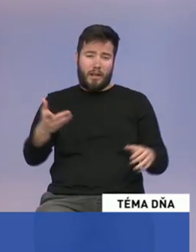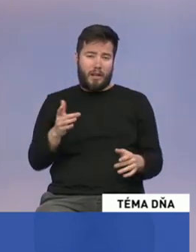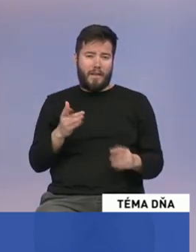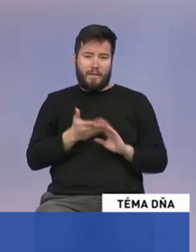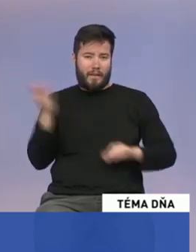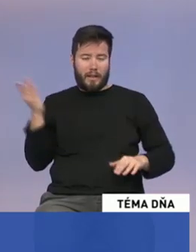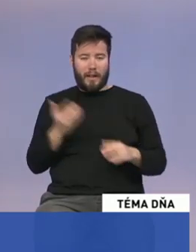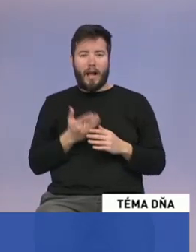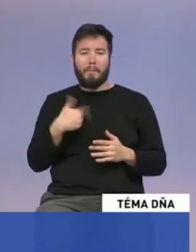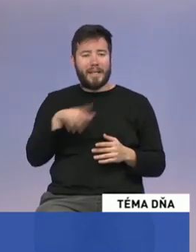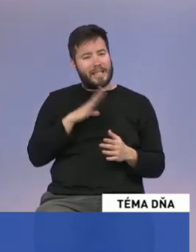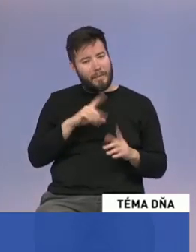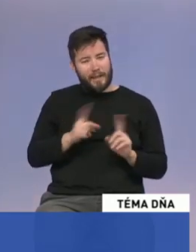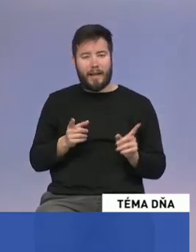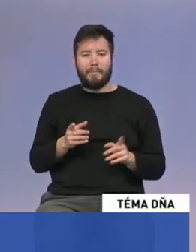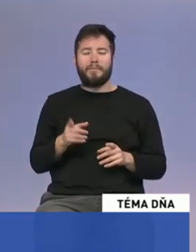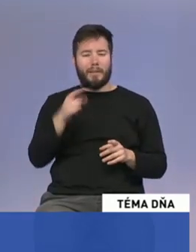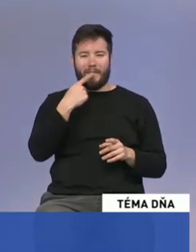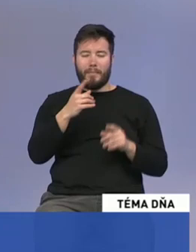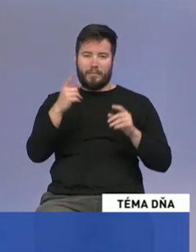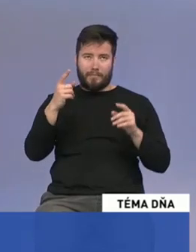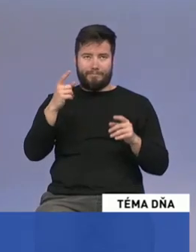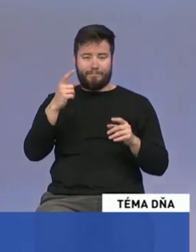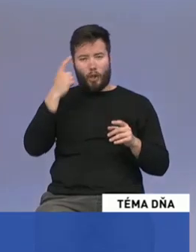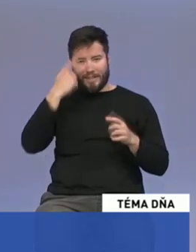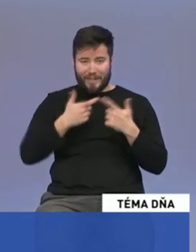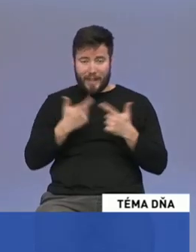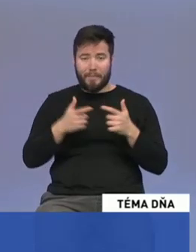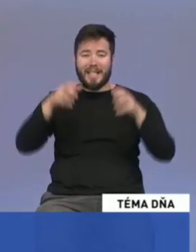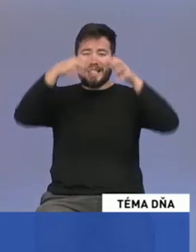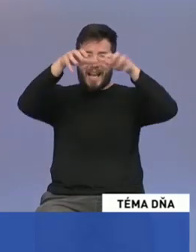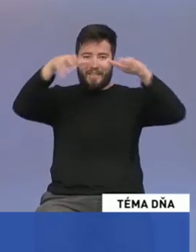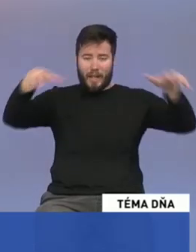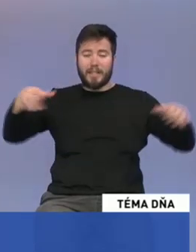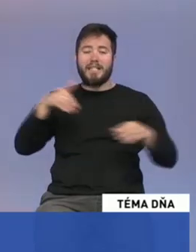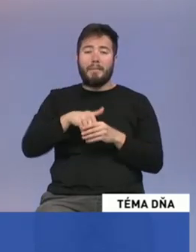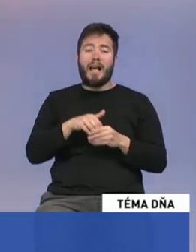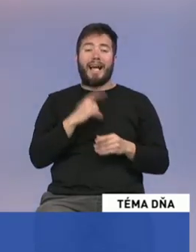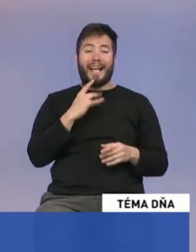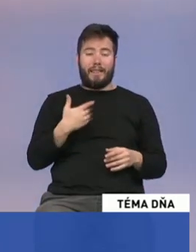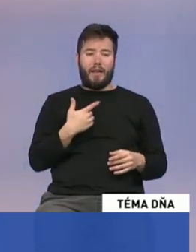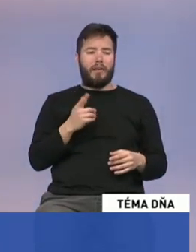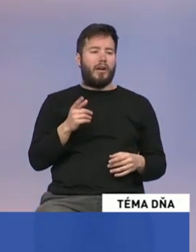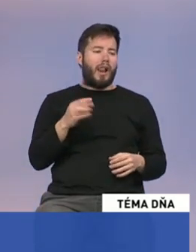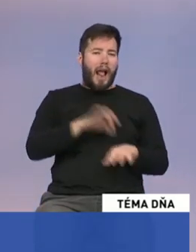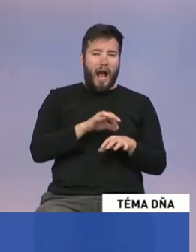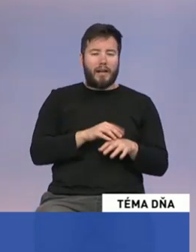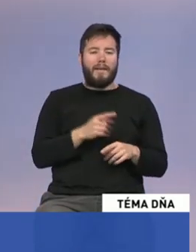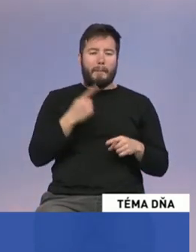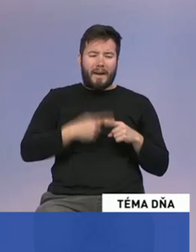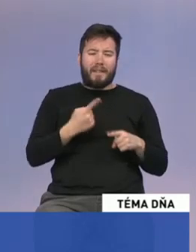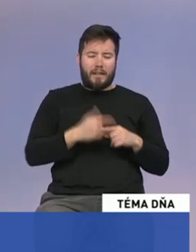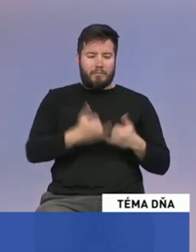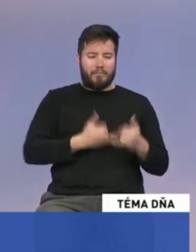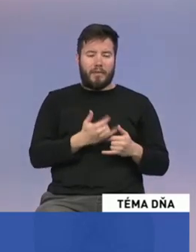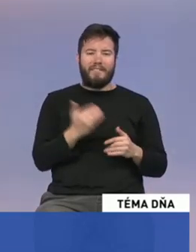veci, v čom spočíva stratifikácia? Keď robím isté výkony často a opakovane, tak som v tom dobrý. A práve tá